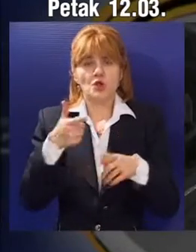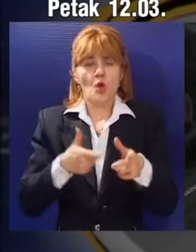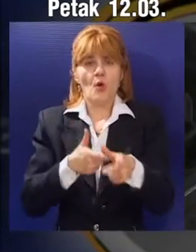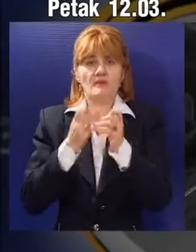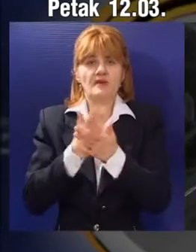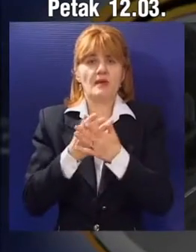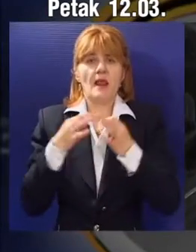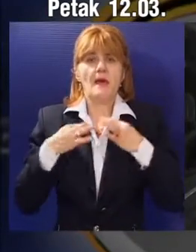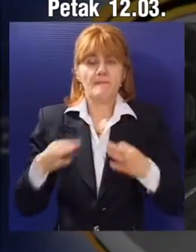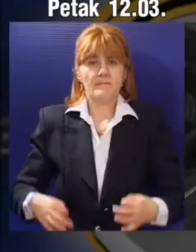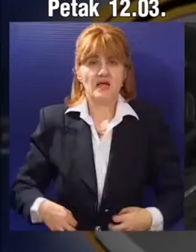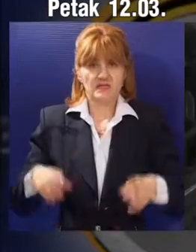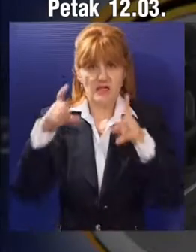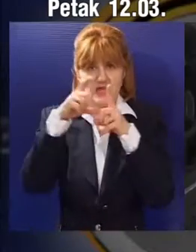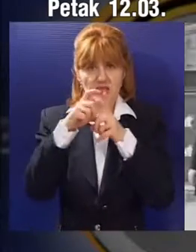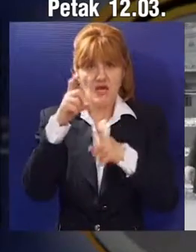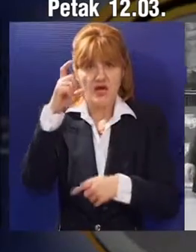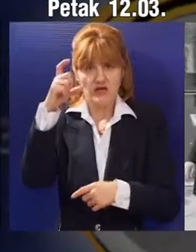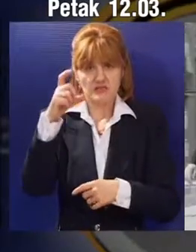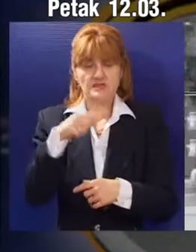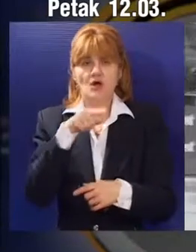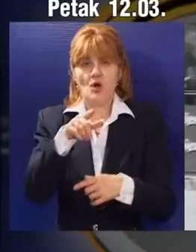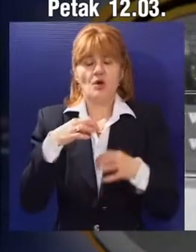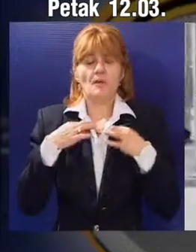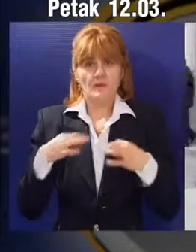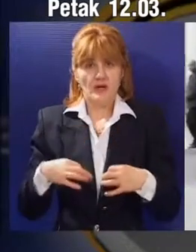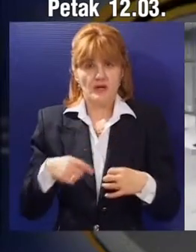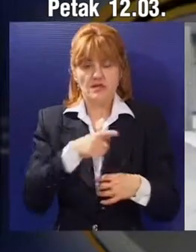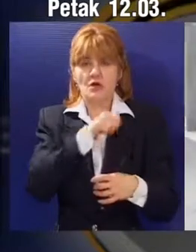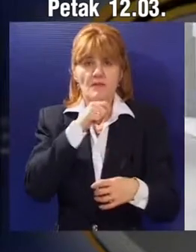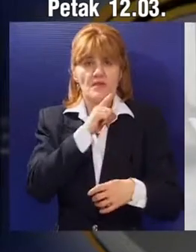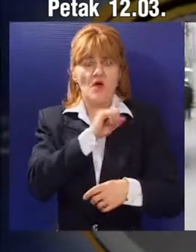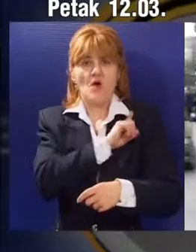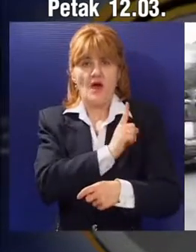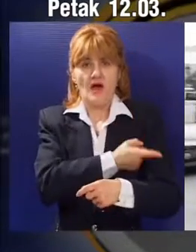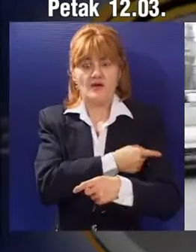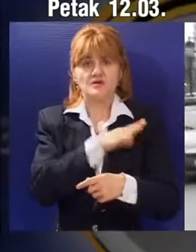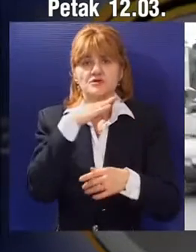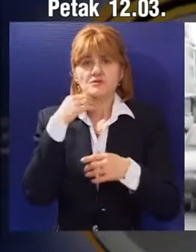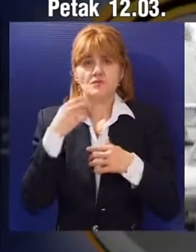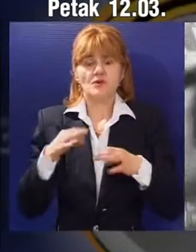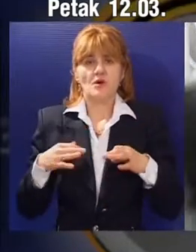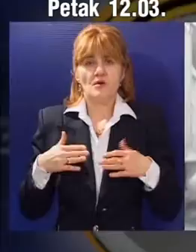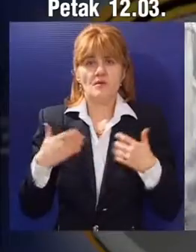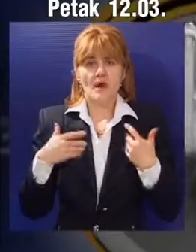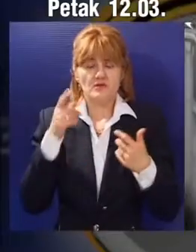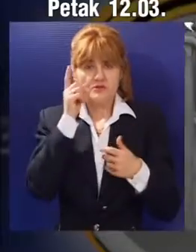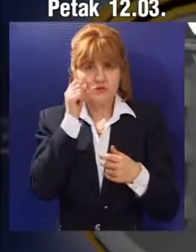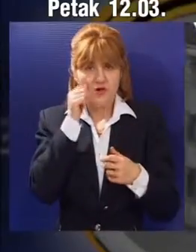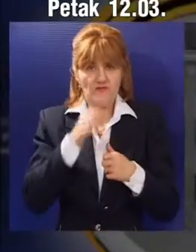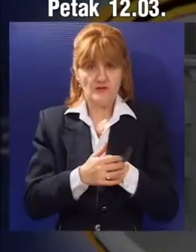do ubijstva predsednik DOSA. Za čelnike ove stranke u Subotici, Đinđić je bio energičan i optimističan čovek.